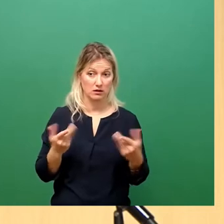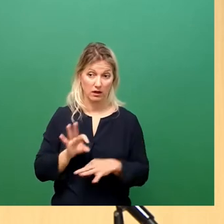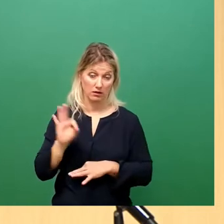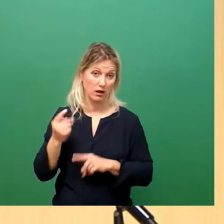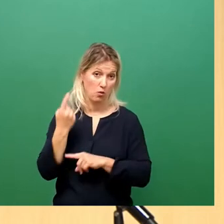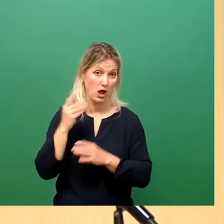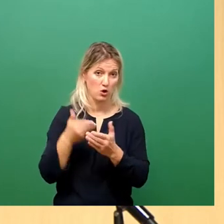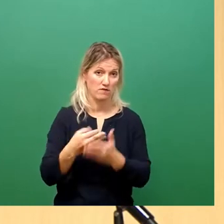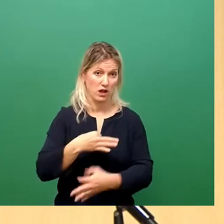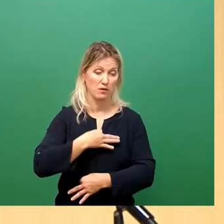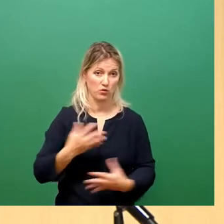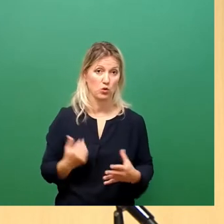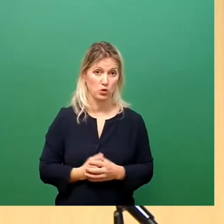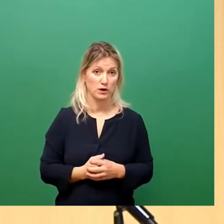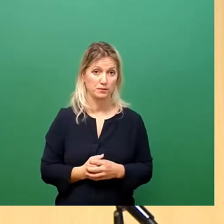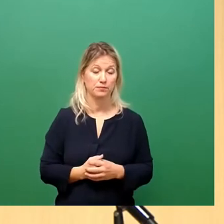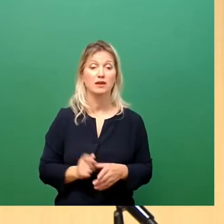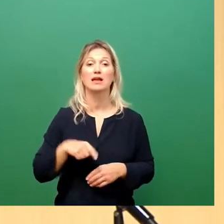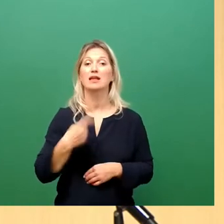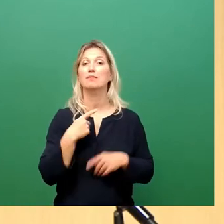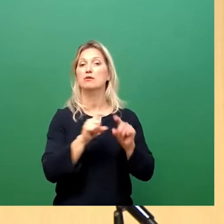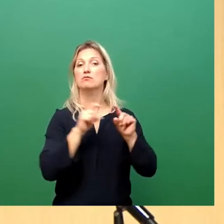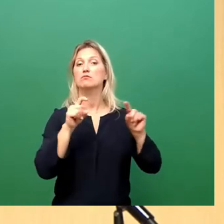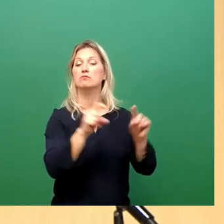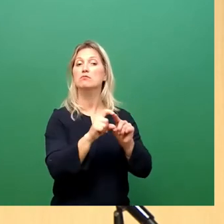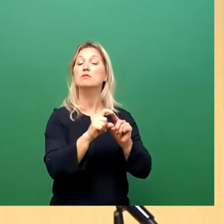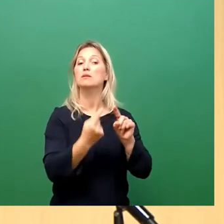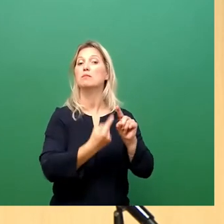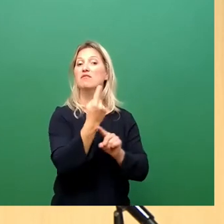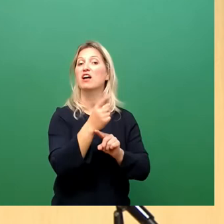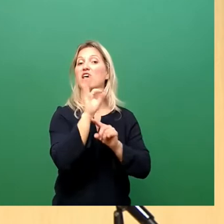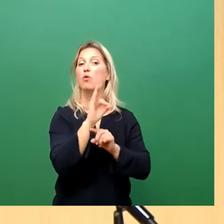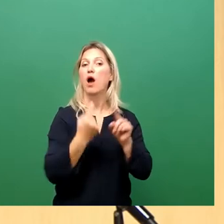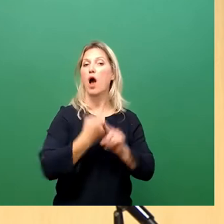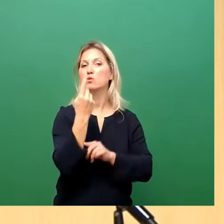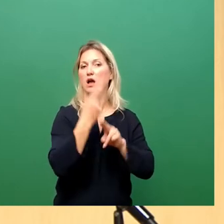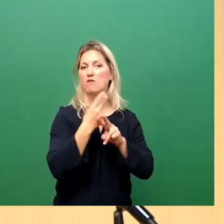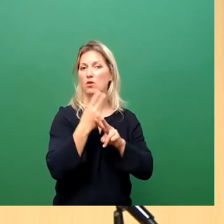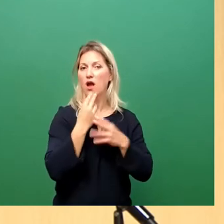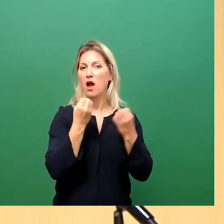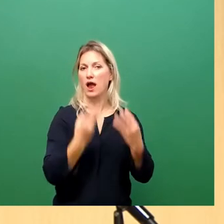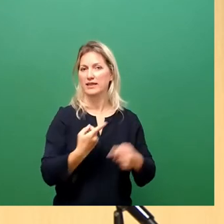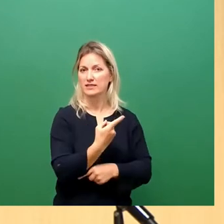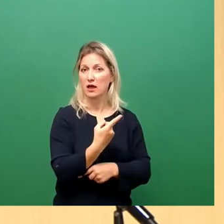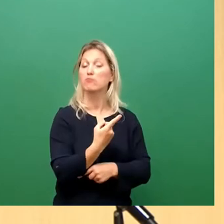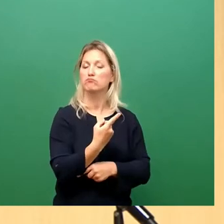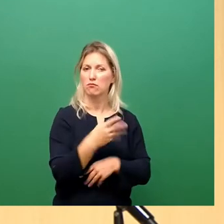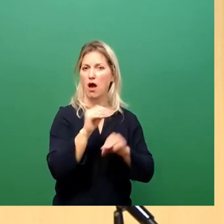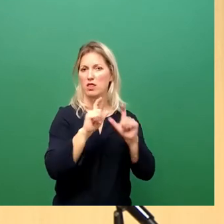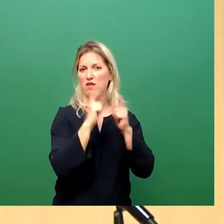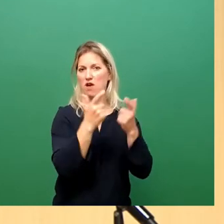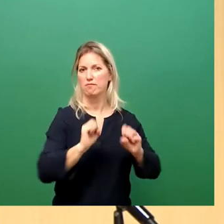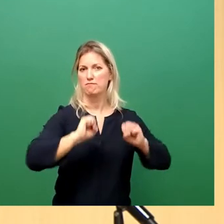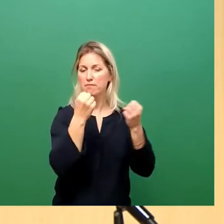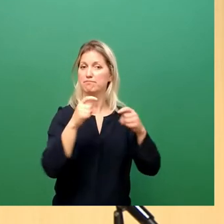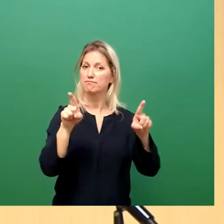Stabes für außergewöhnliche Ereignisse war dabei der richtige Schritt. Genauso wie die Einrichtung des Ankunftszentrums hier in der